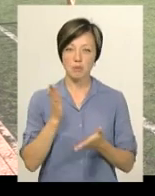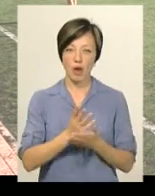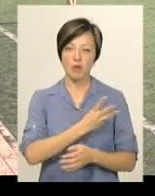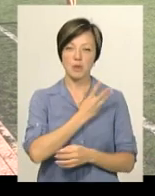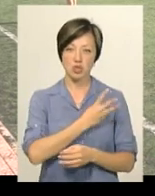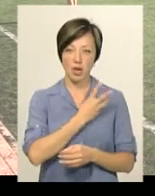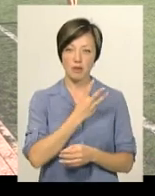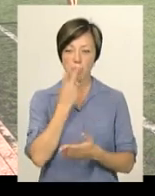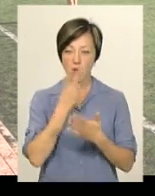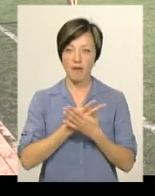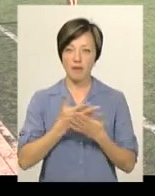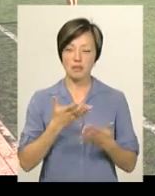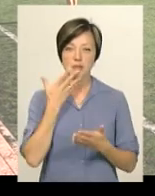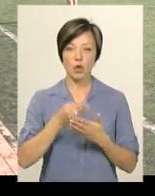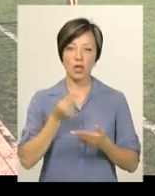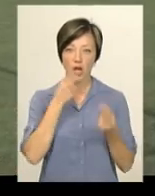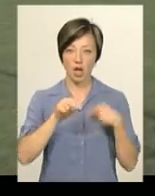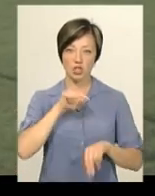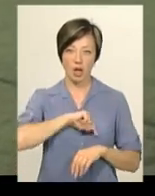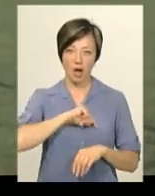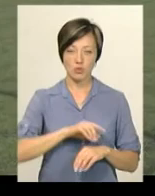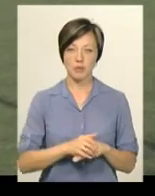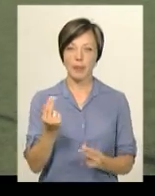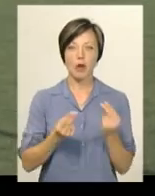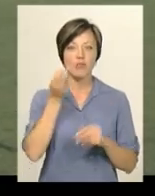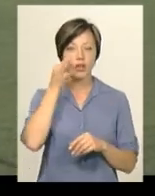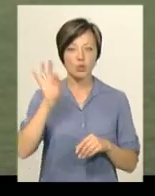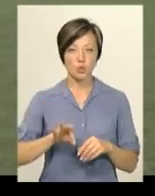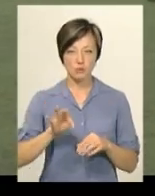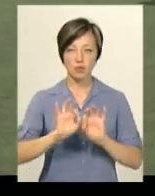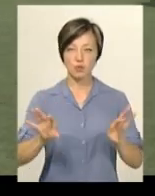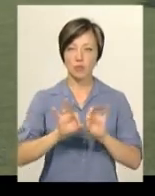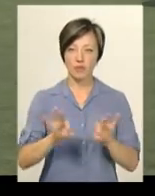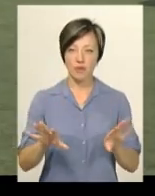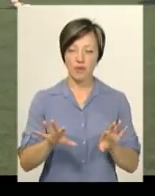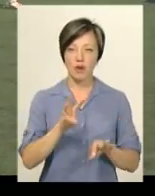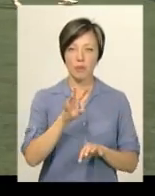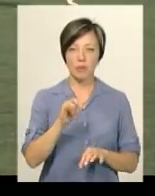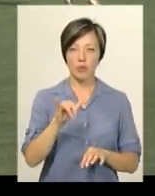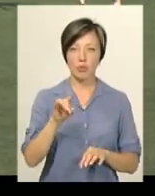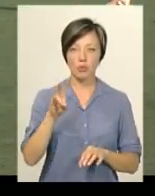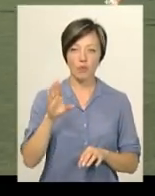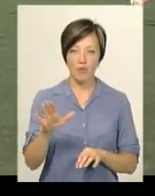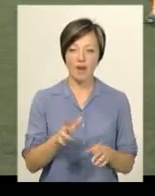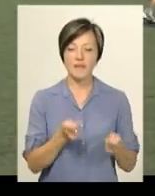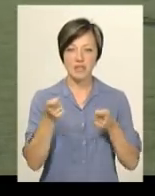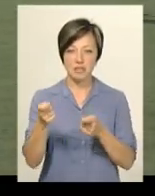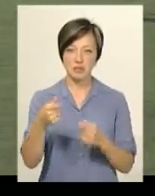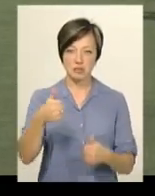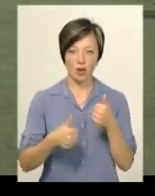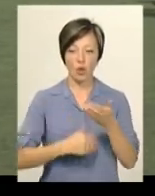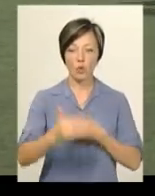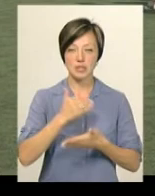бажання проявити свої найкращі якості». Ігровий досвід, розповів Олександр Мігунов, команду «Буревісника» здобули на виїзних стартах.